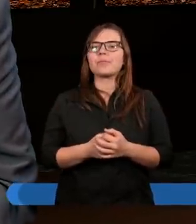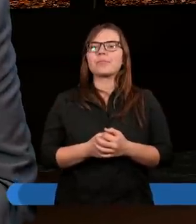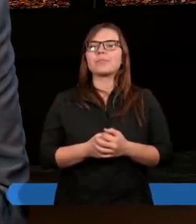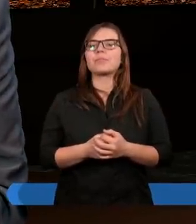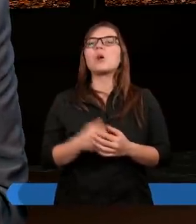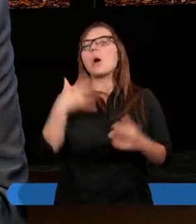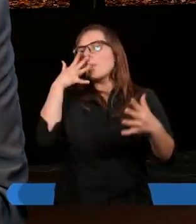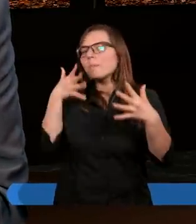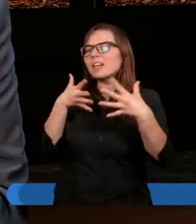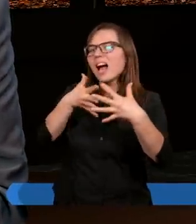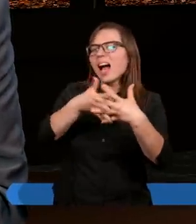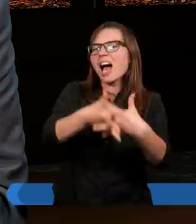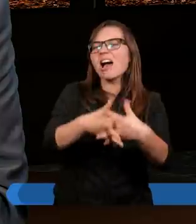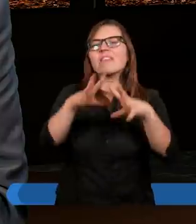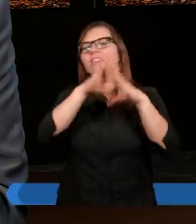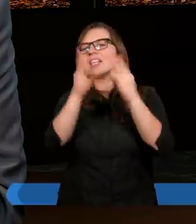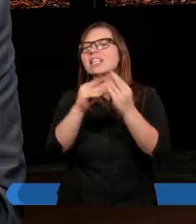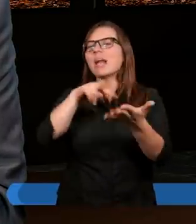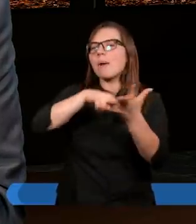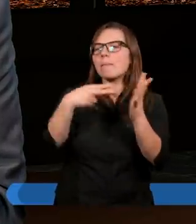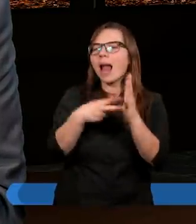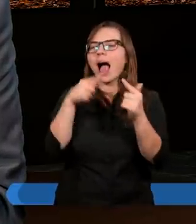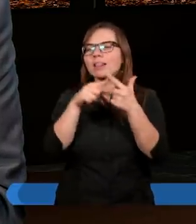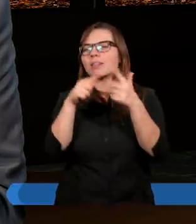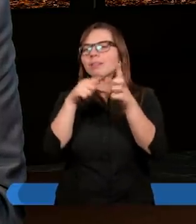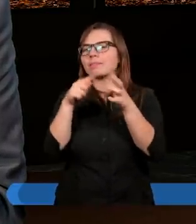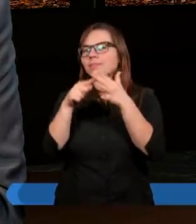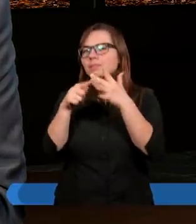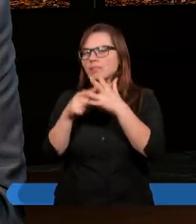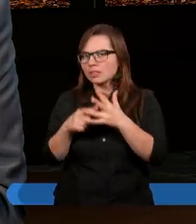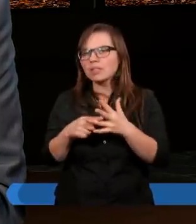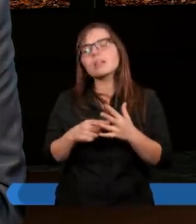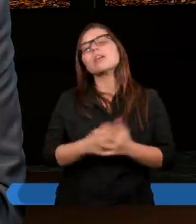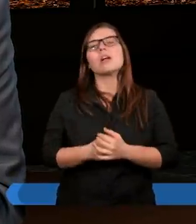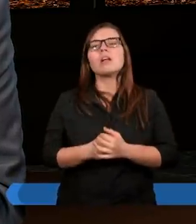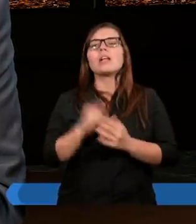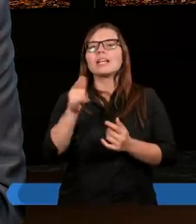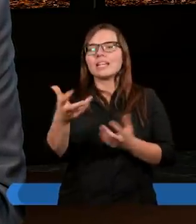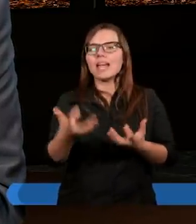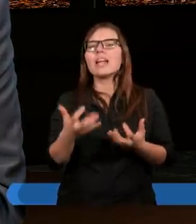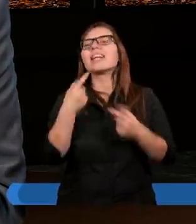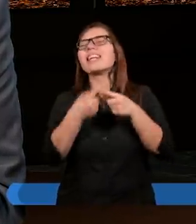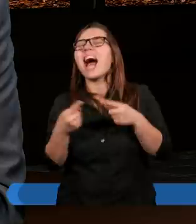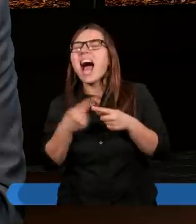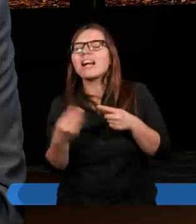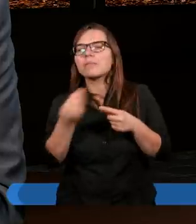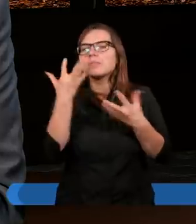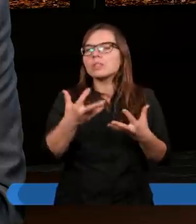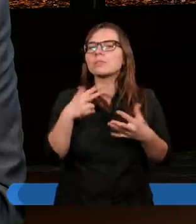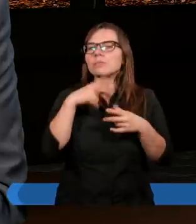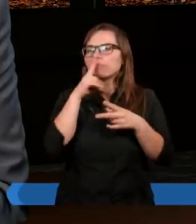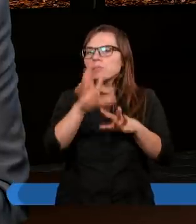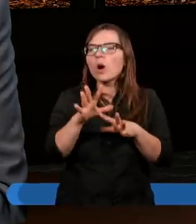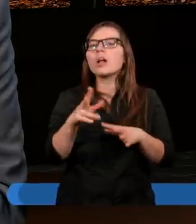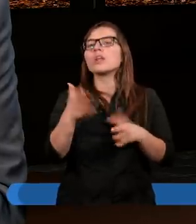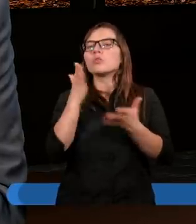przewidział wszystkie warianty przyszłości, jakie mogą się zdarzyć. I zanim jeszcze nas stworzył,